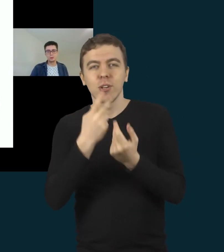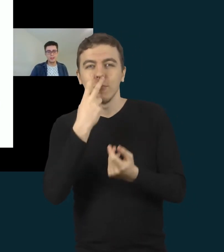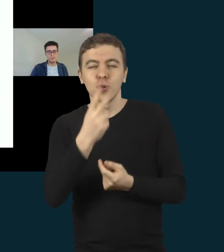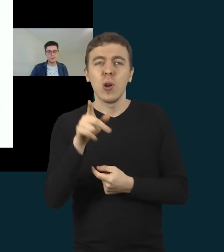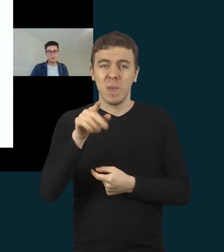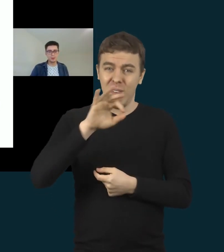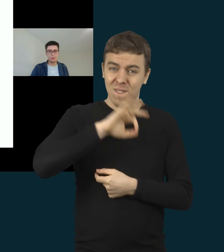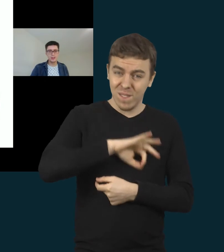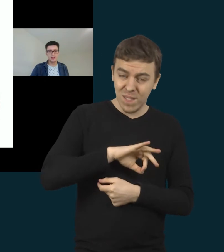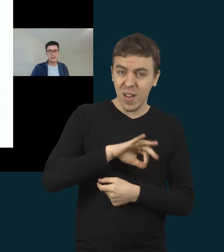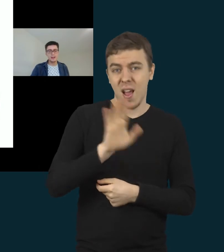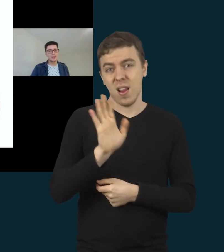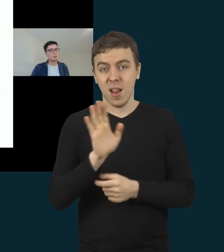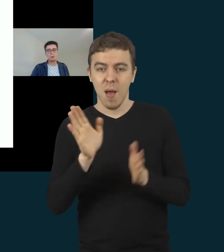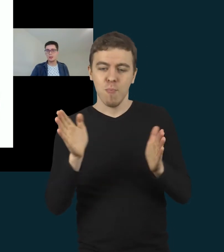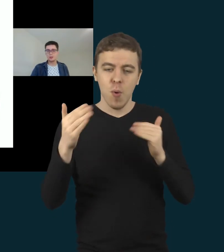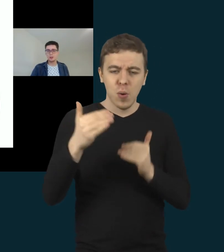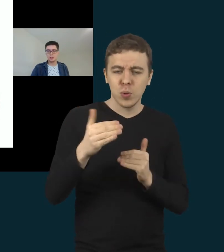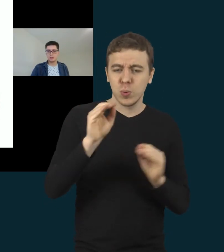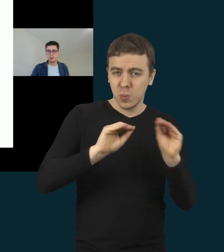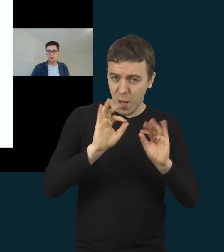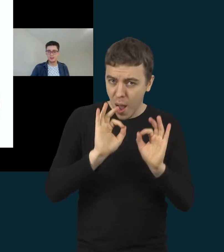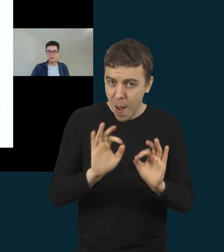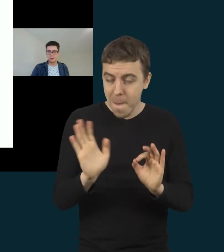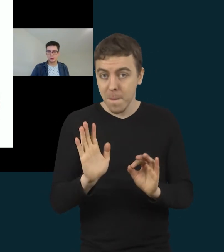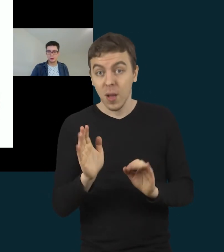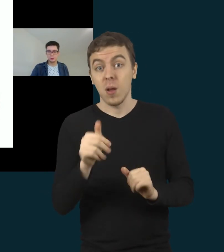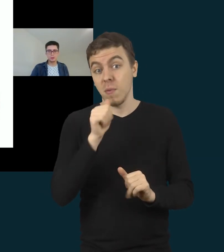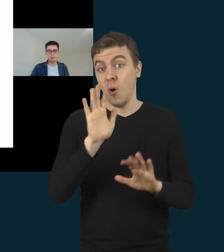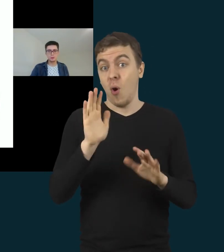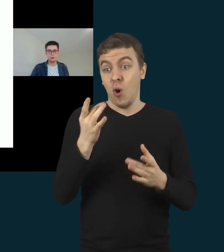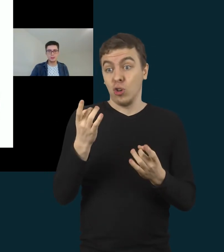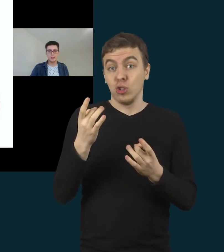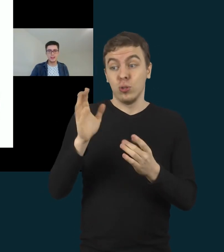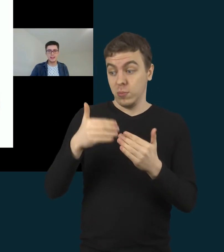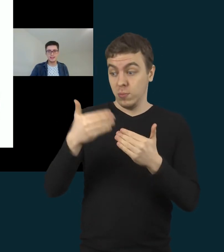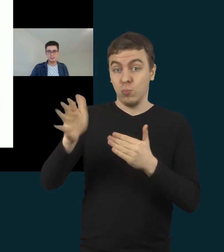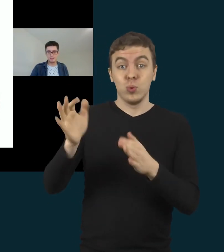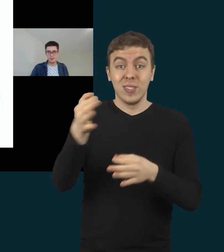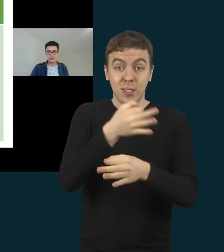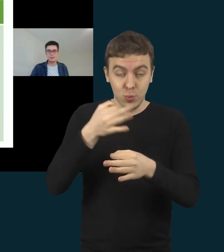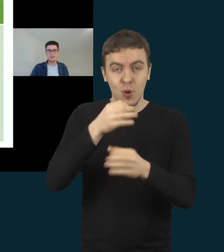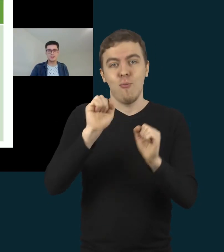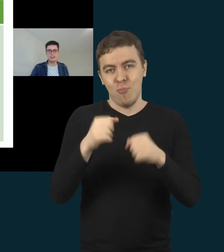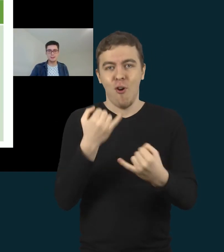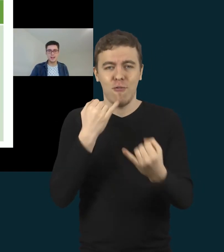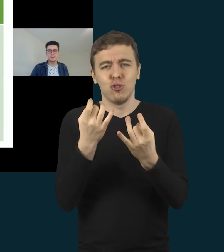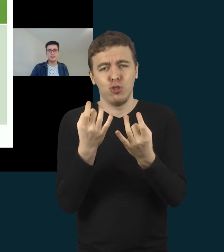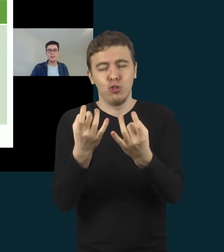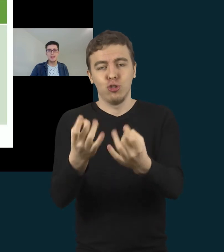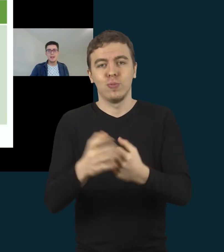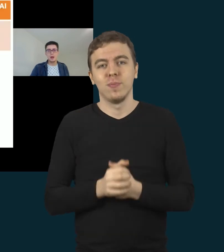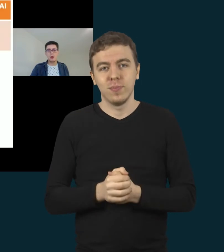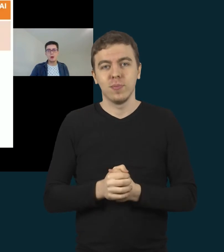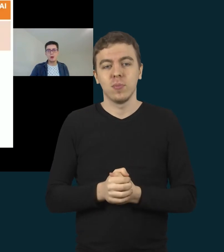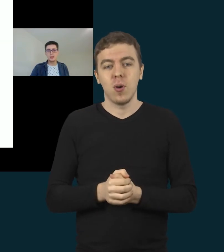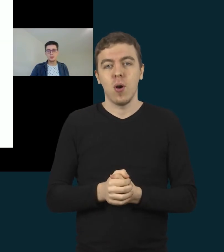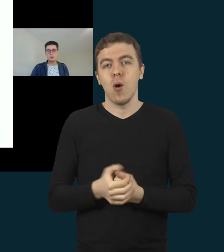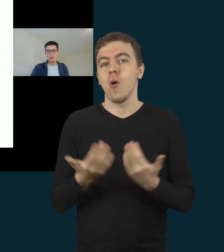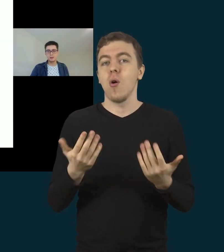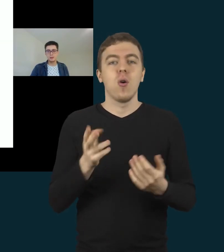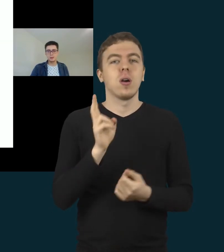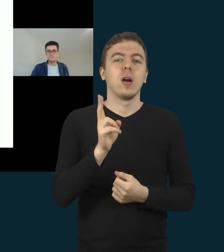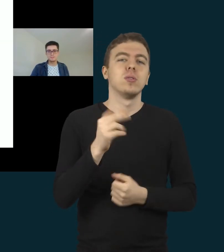nauda, bet manau, kad galbūt tiesiog, jeigu čia kils kažkokių diskusijų, tai galėsime apie tai pasikalbėti. O kas